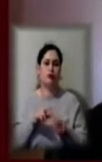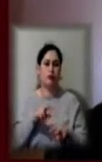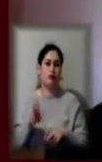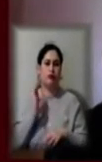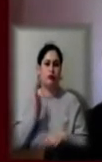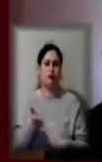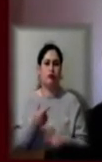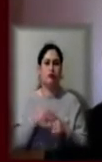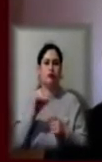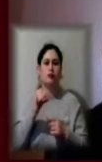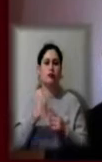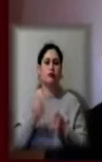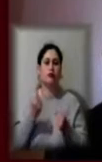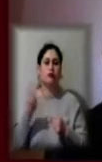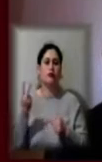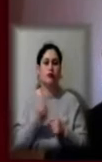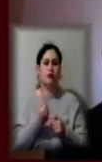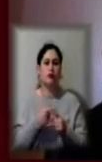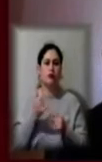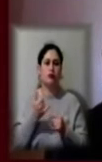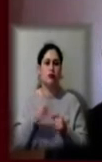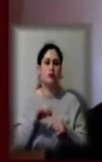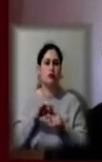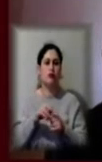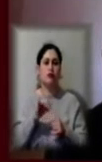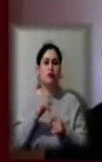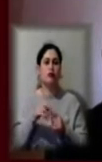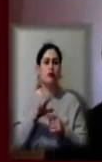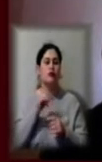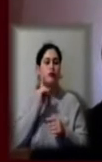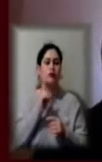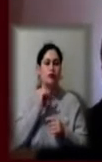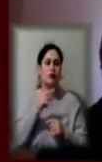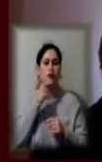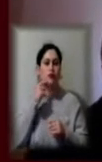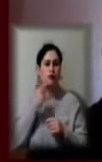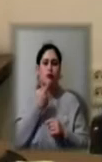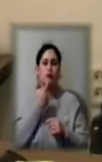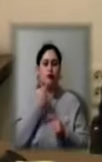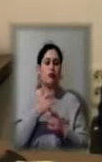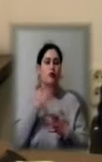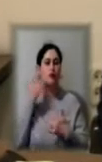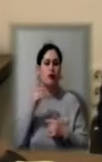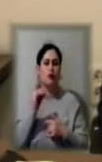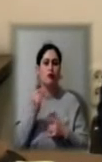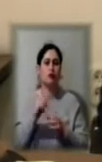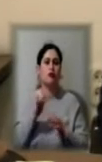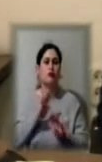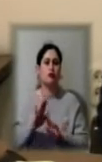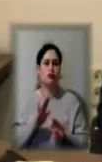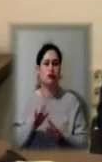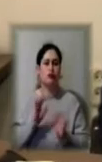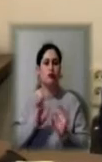тривають два тижні. Нині відбуваються читки. Працюють поки що російською, щоб полегшити комунікацію з режисером, говорить Олександр Книга.